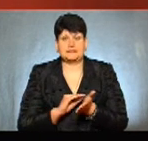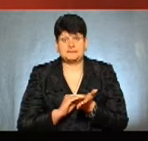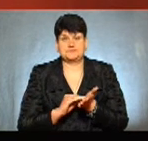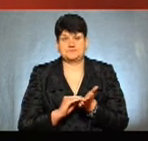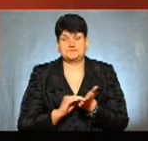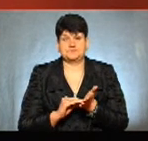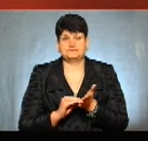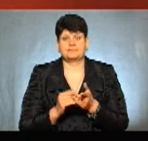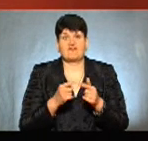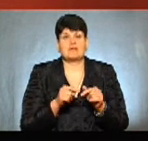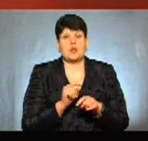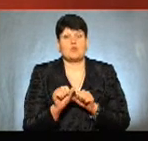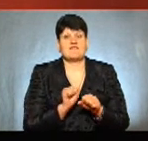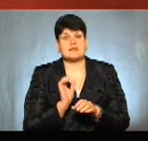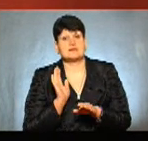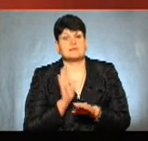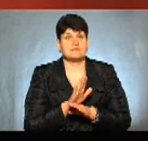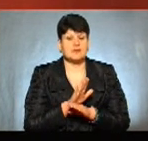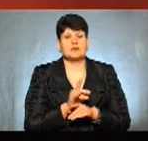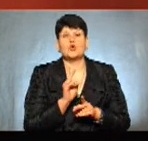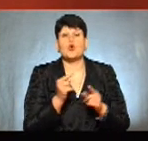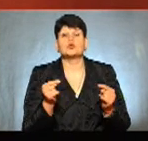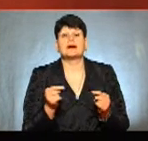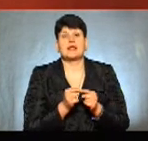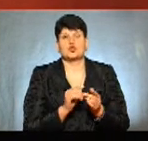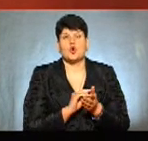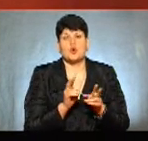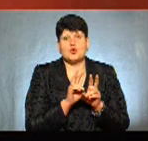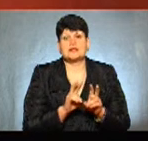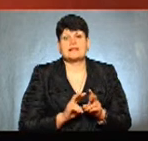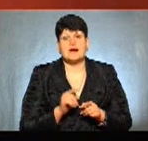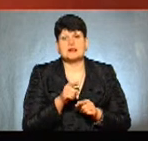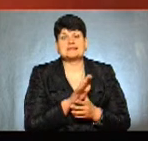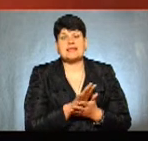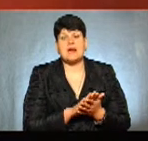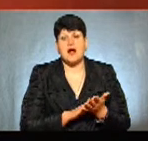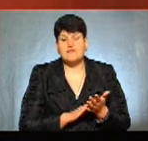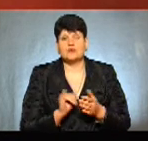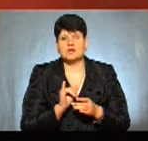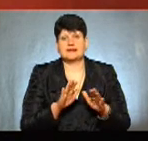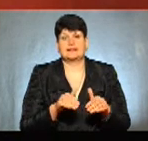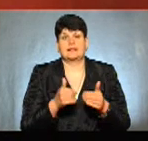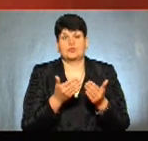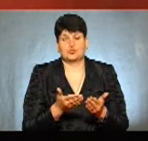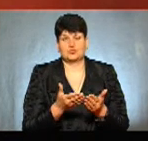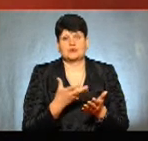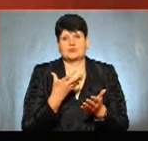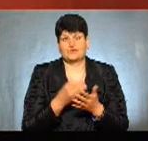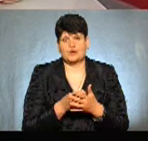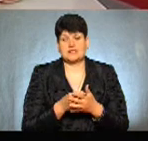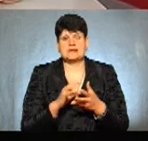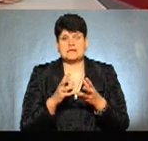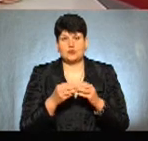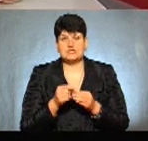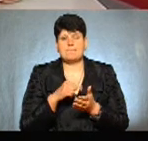відповідним відділам, управлінням, які вже конкретно розглядають то чи іншу заяву і дають свої вже заключення